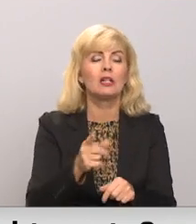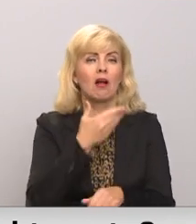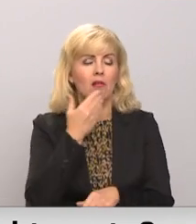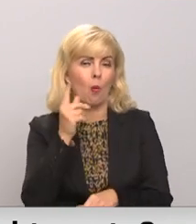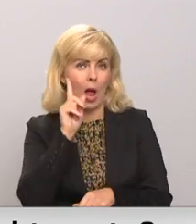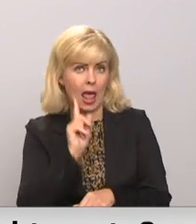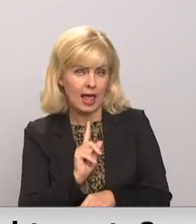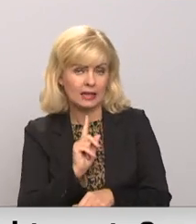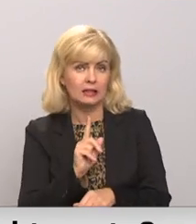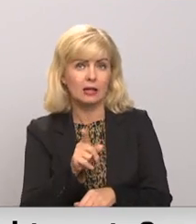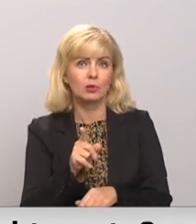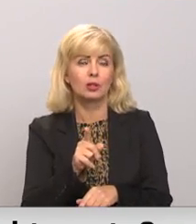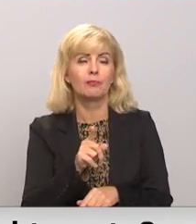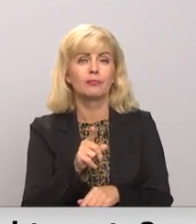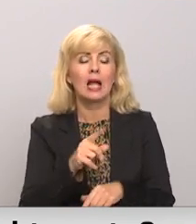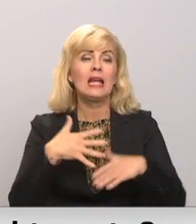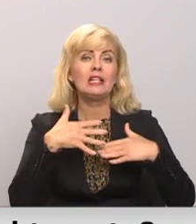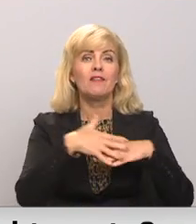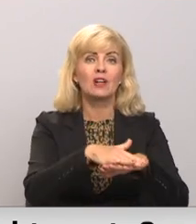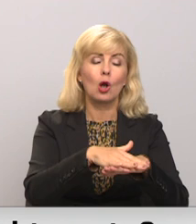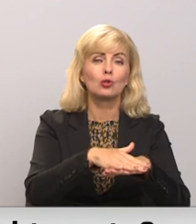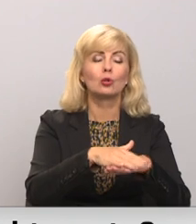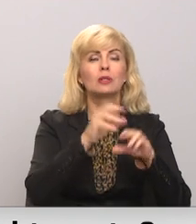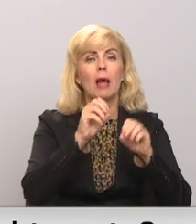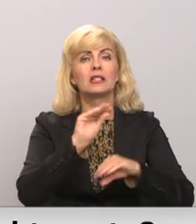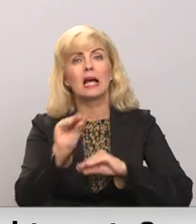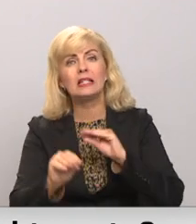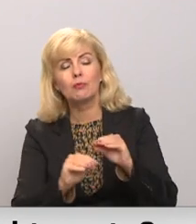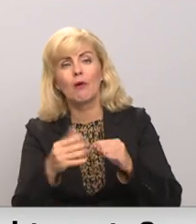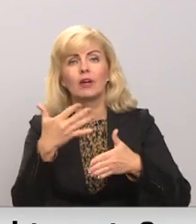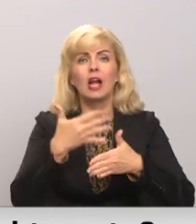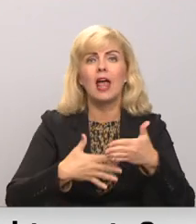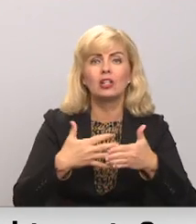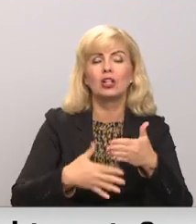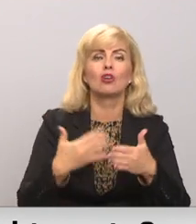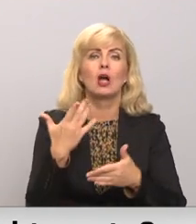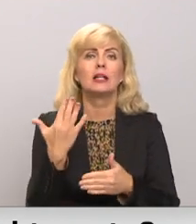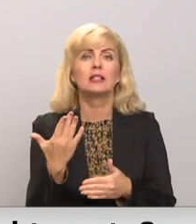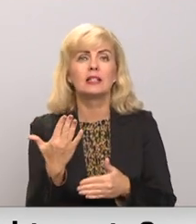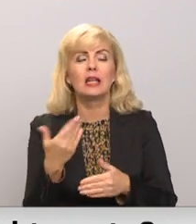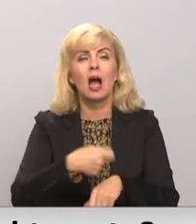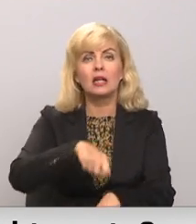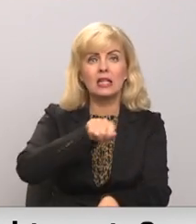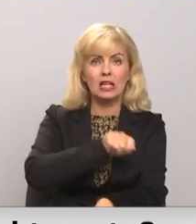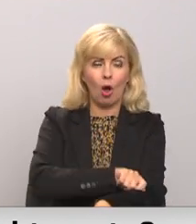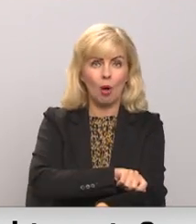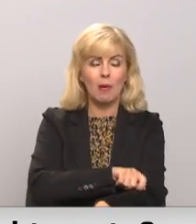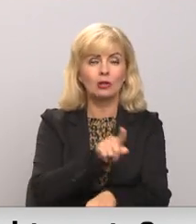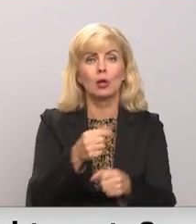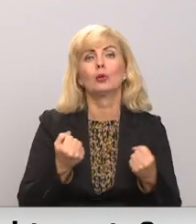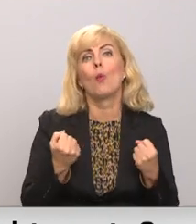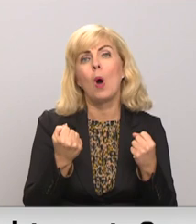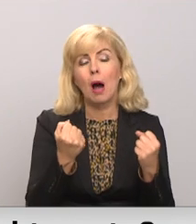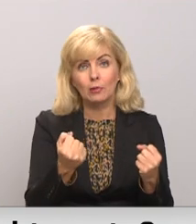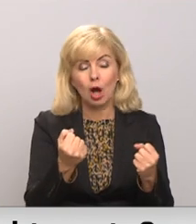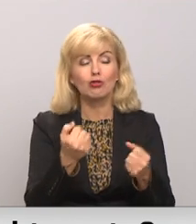infrastruktūras izbūva, rēķināšana, cik tur ar tiem kilometriem, kas tev ir nobraukšana.